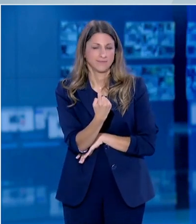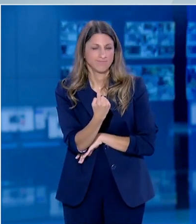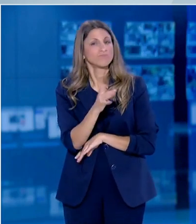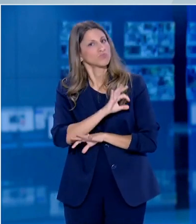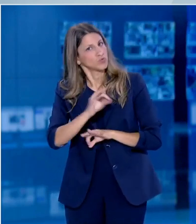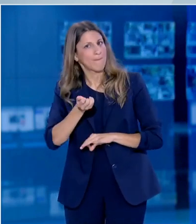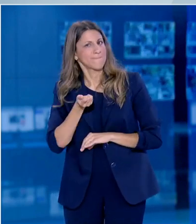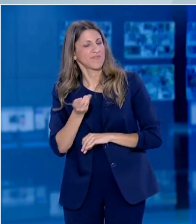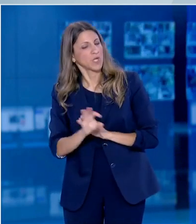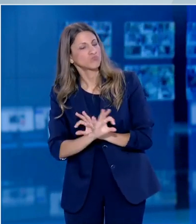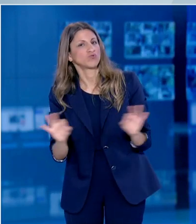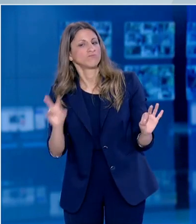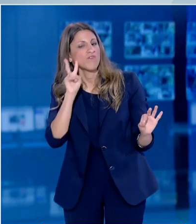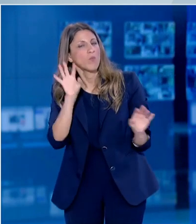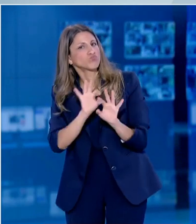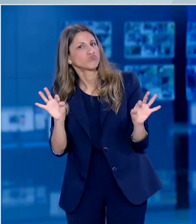πάνε καλά.